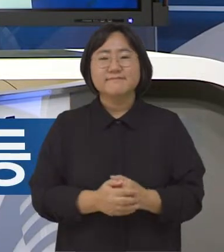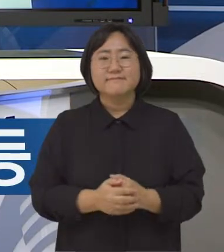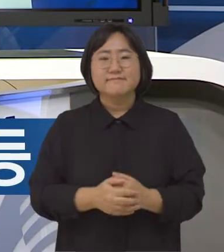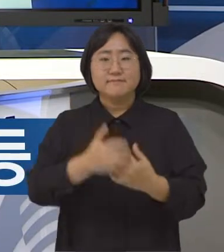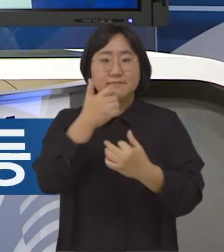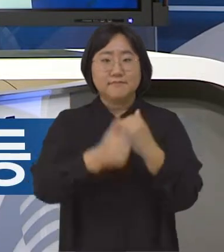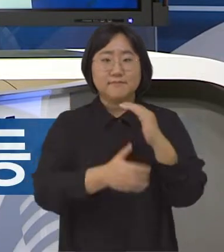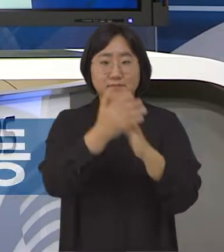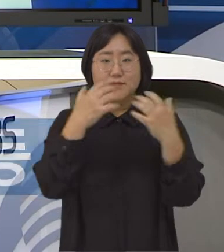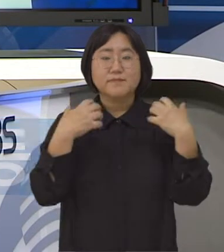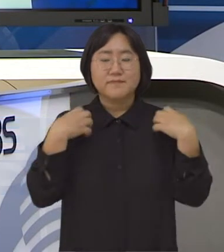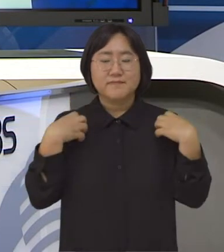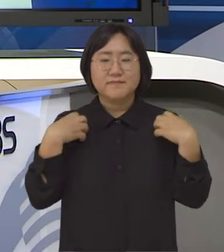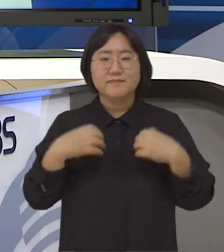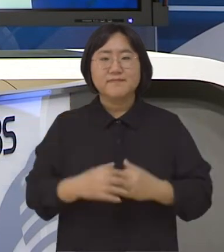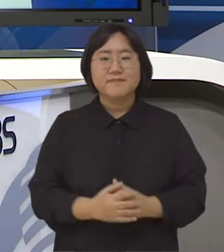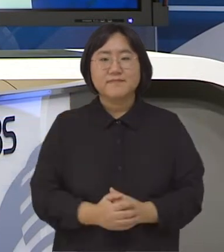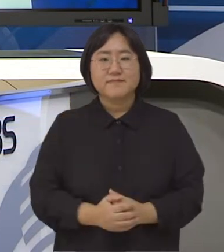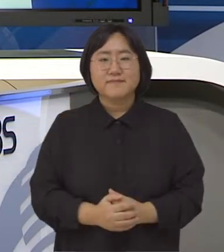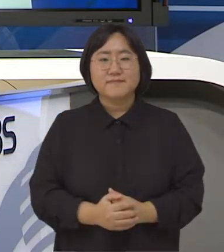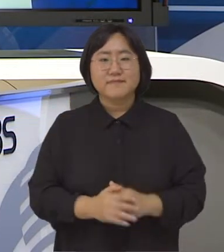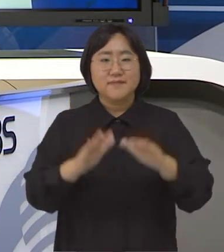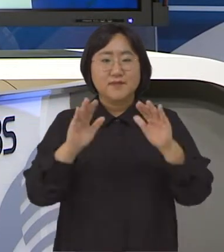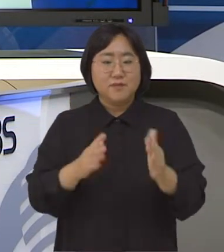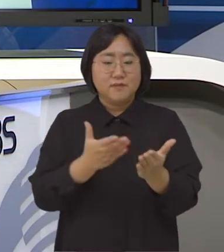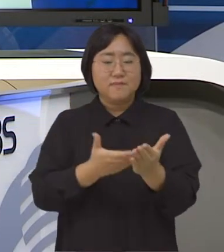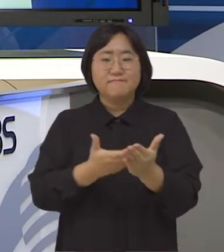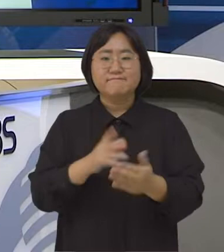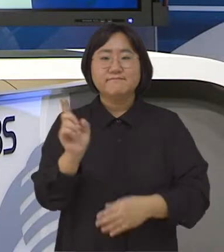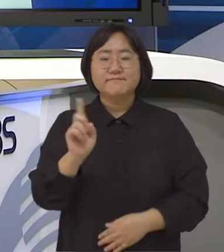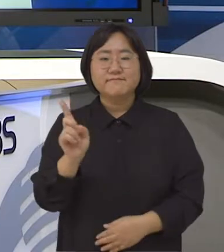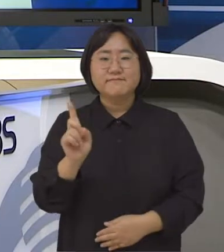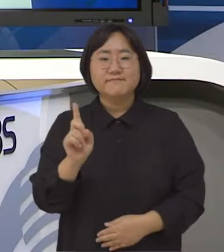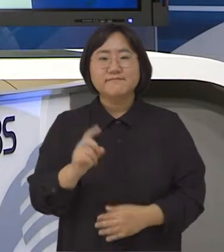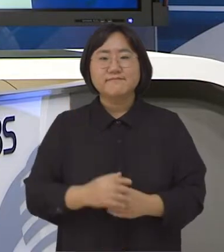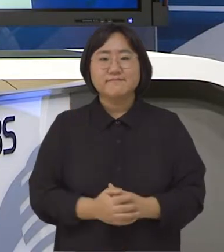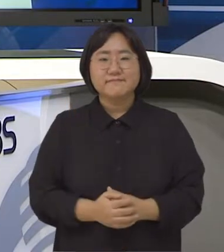네, 안녕하세요. 서귀포시청입니다. 네, 오늘 어떤 소식 준비하셨나요?